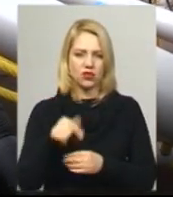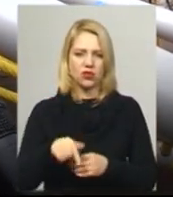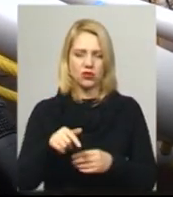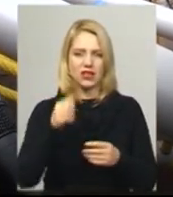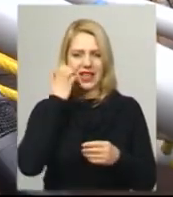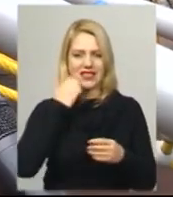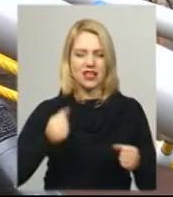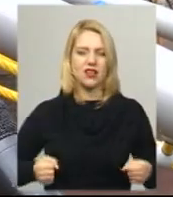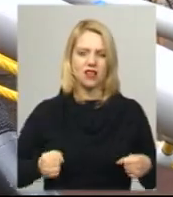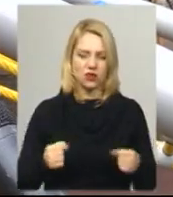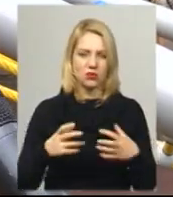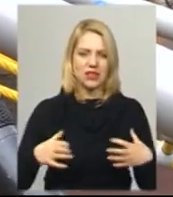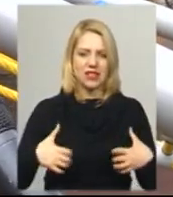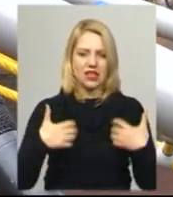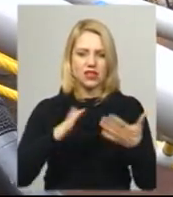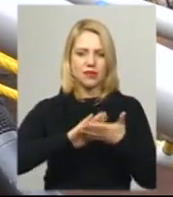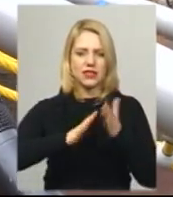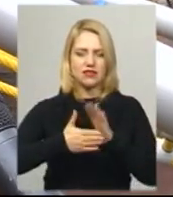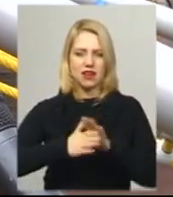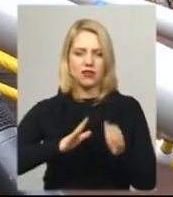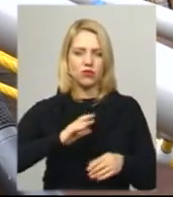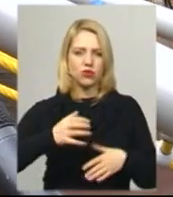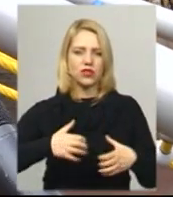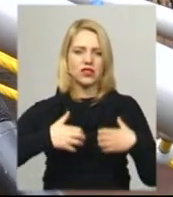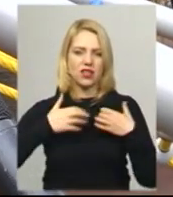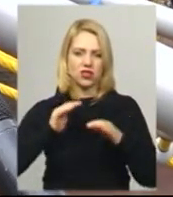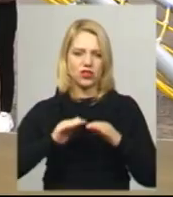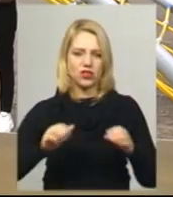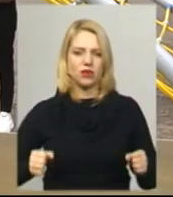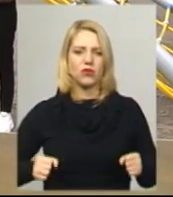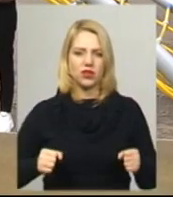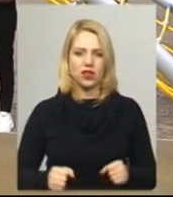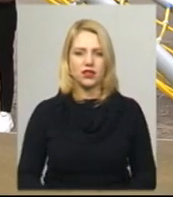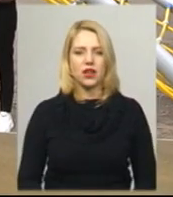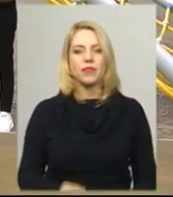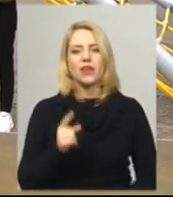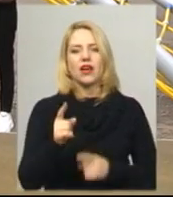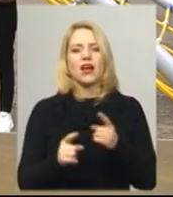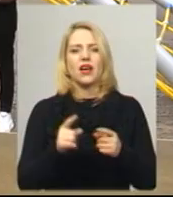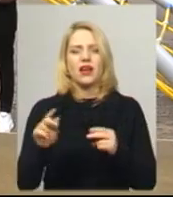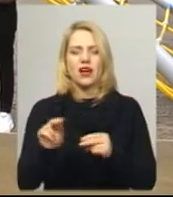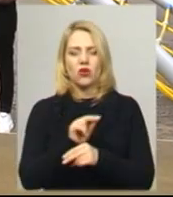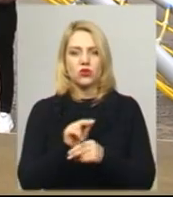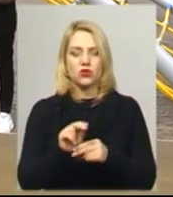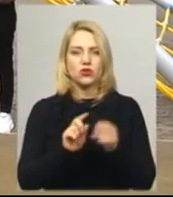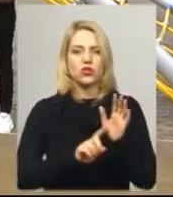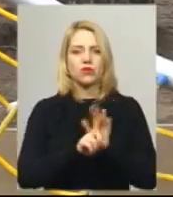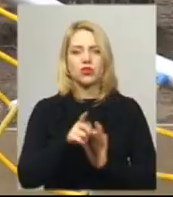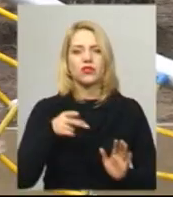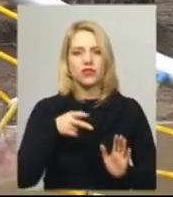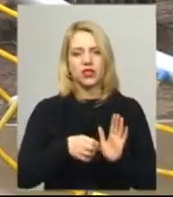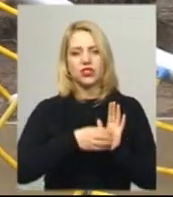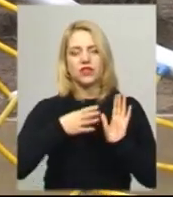в жахливому стані, було навіть страшно на них дітям гойдатися. Реконструкцію дитячого майданчика розпочали ще у